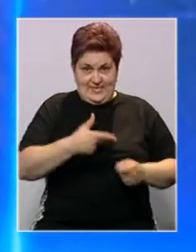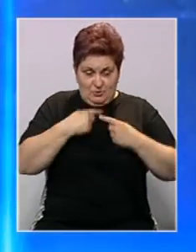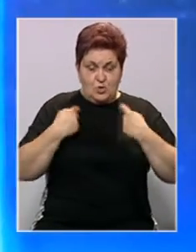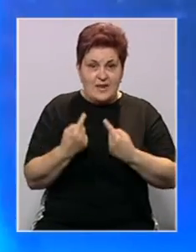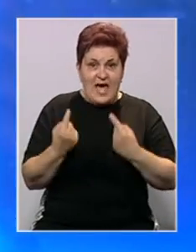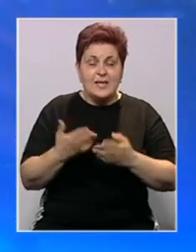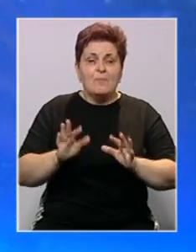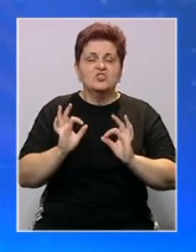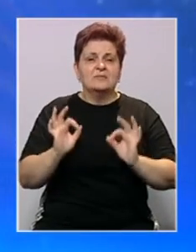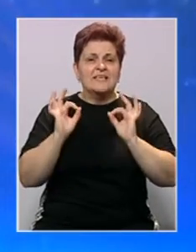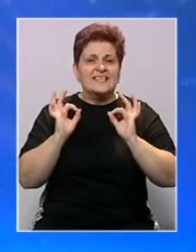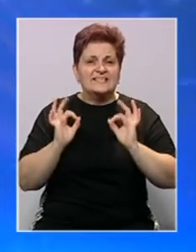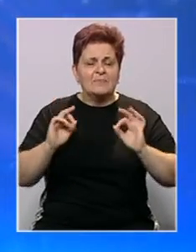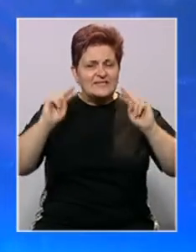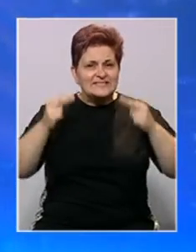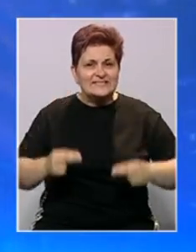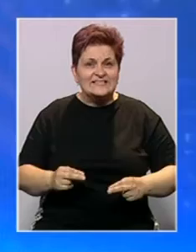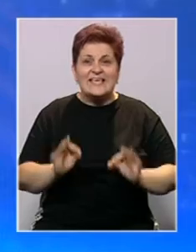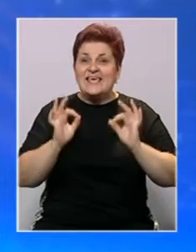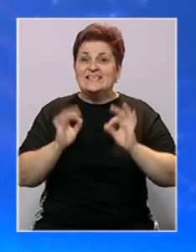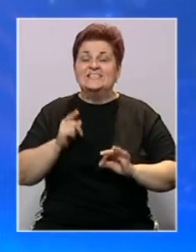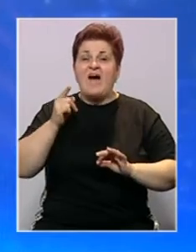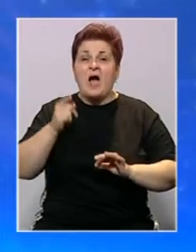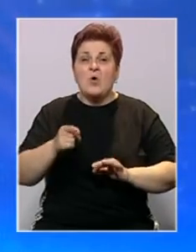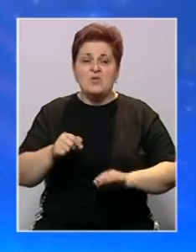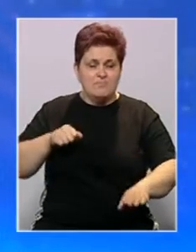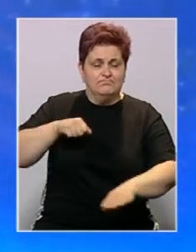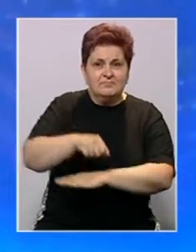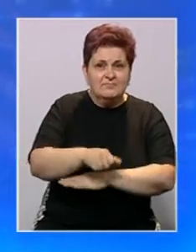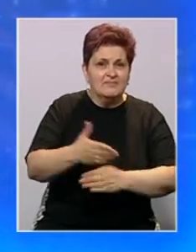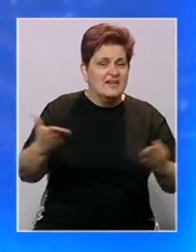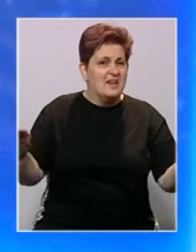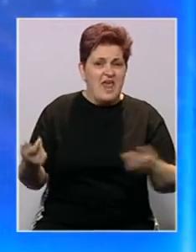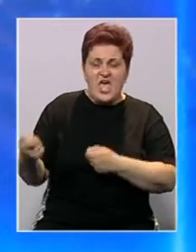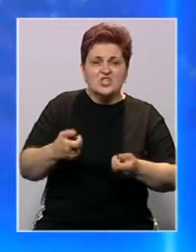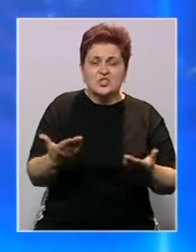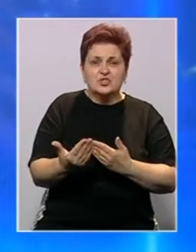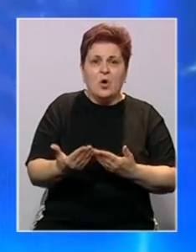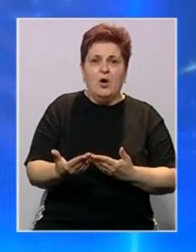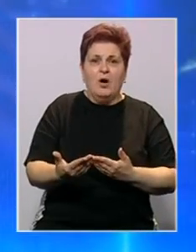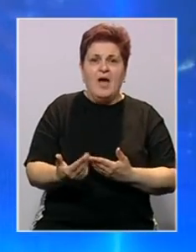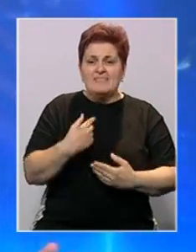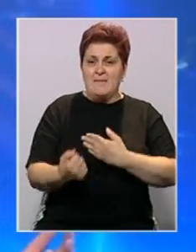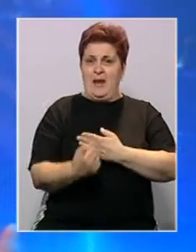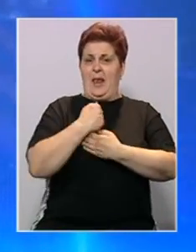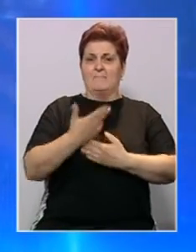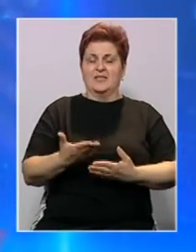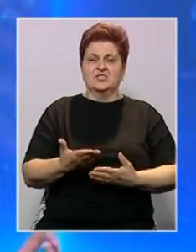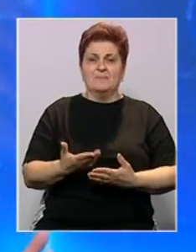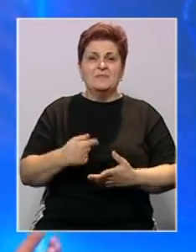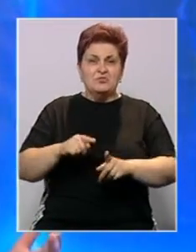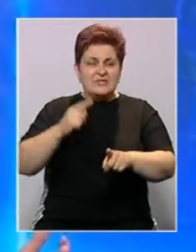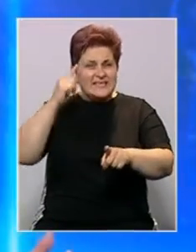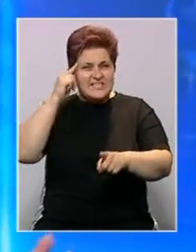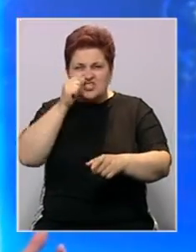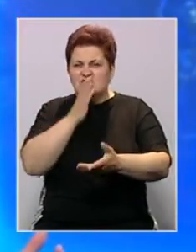naroda, može da da stabilno održiv sistem. Da svako njihovo nametanje apsolutno ne znači da je to, evo, možete